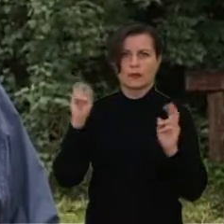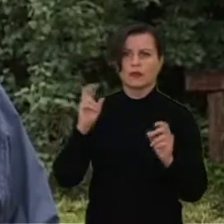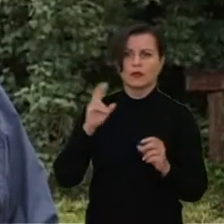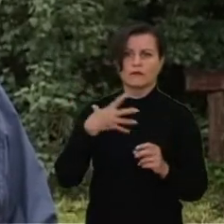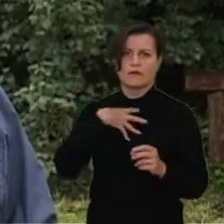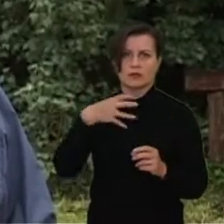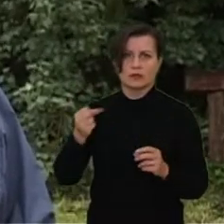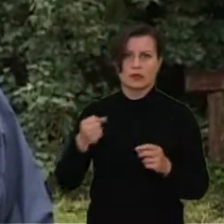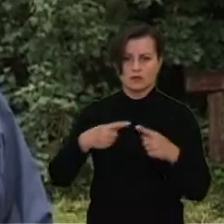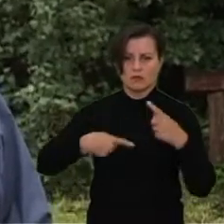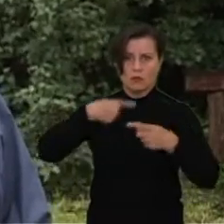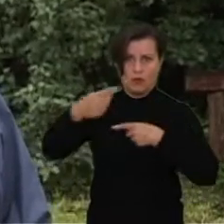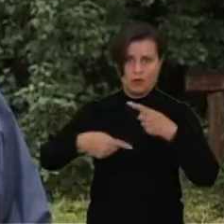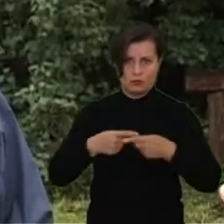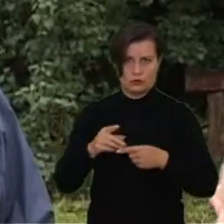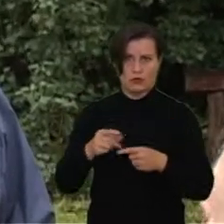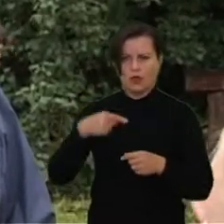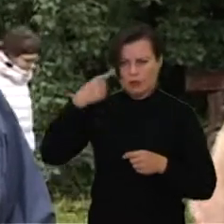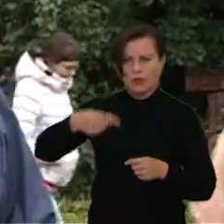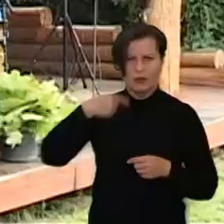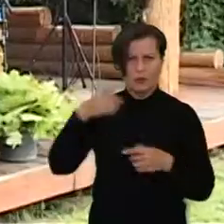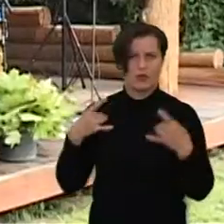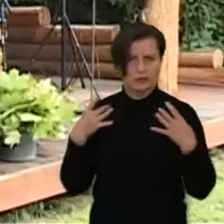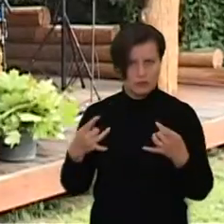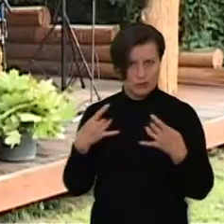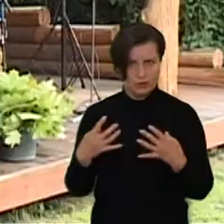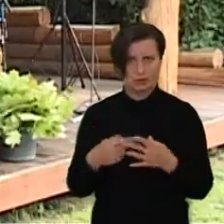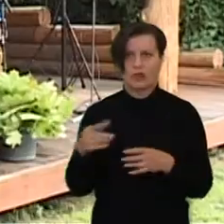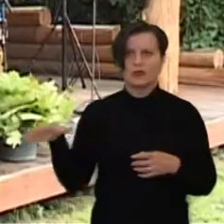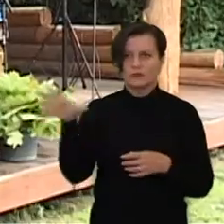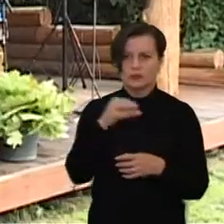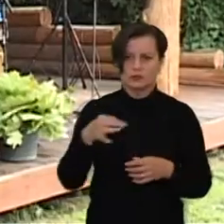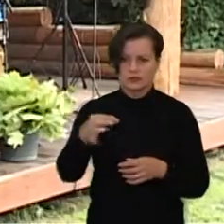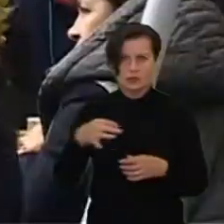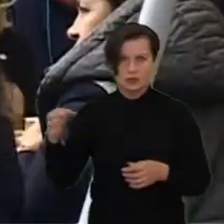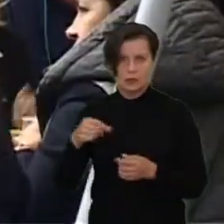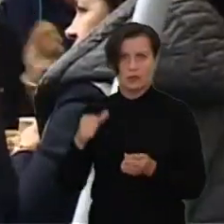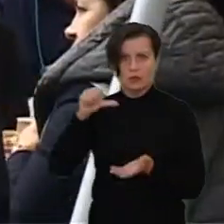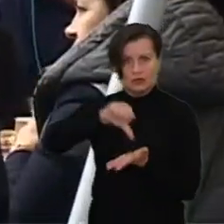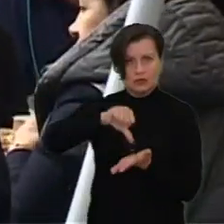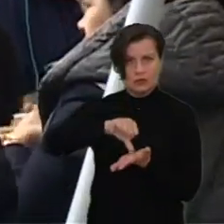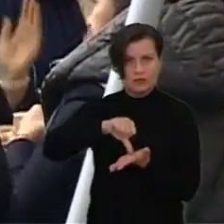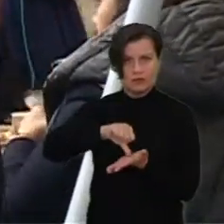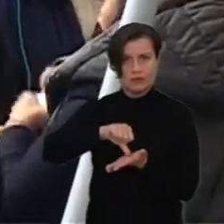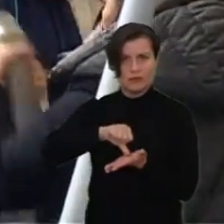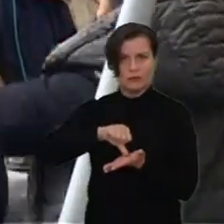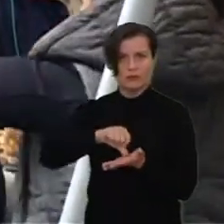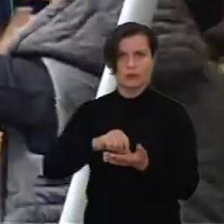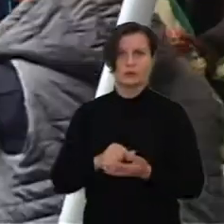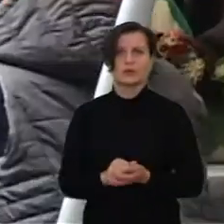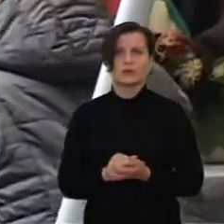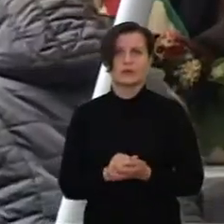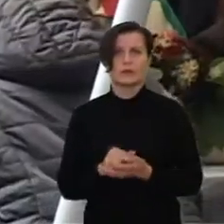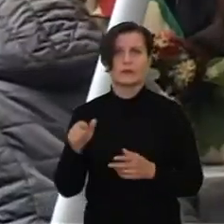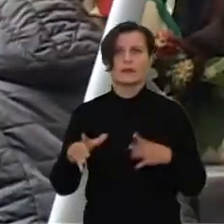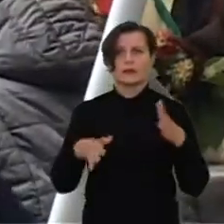kasmetinis ir publikinis renginys, kur visi rajonai dalyvauja įvairiuose, padal zoną suskirsti tą. Reiškia,